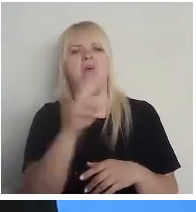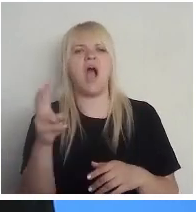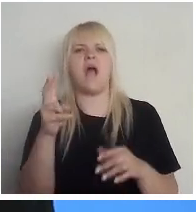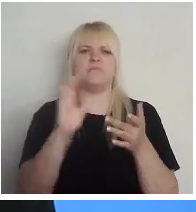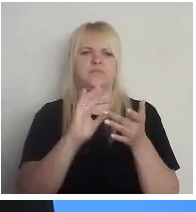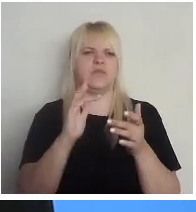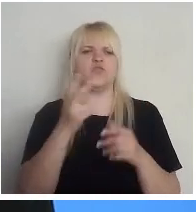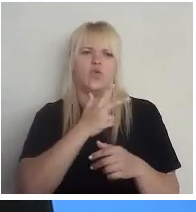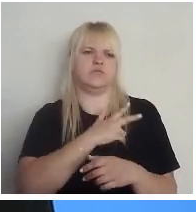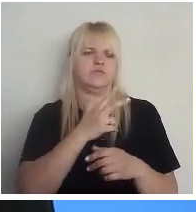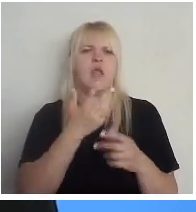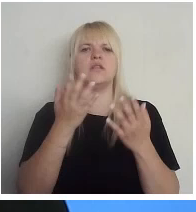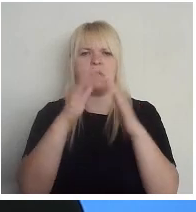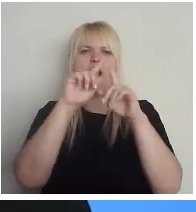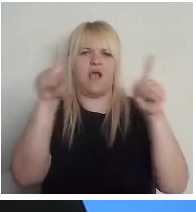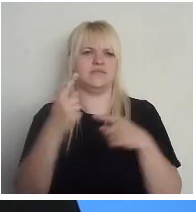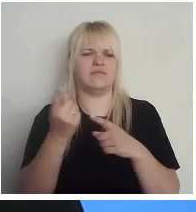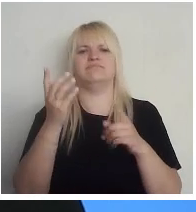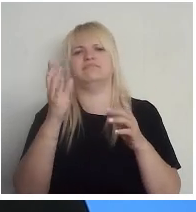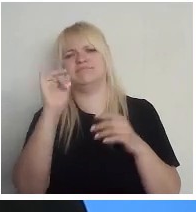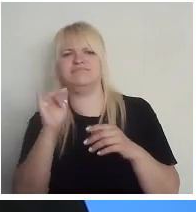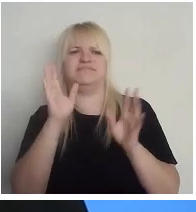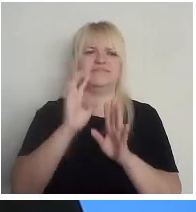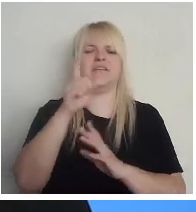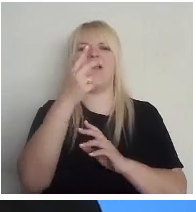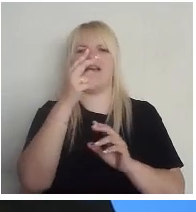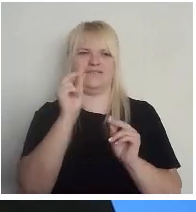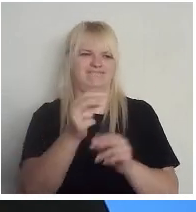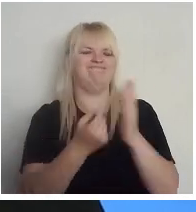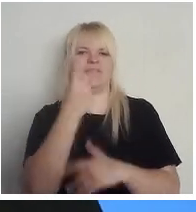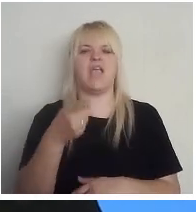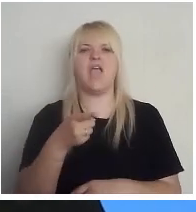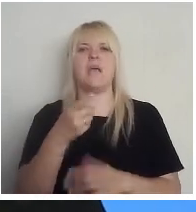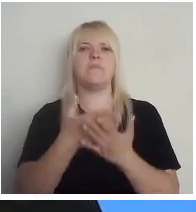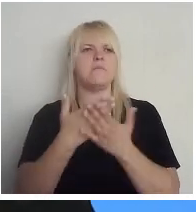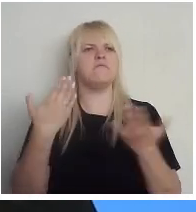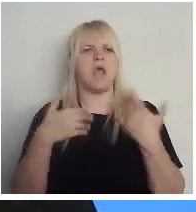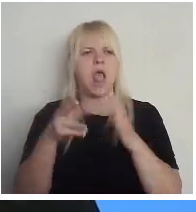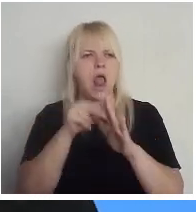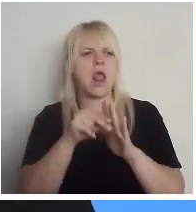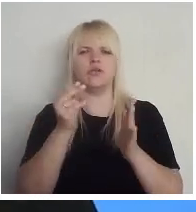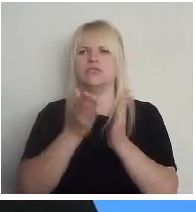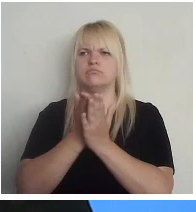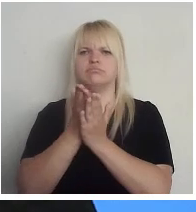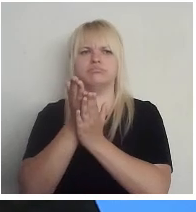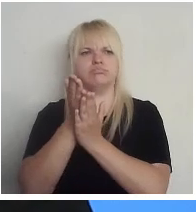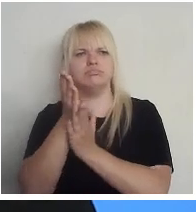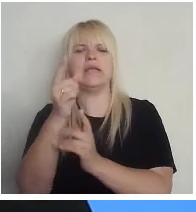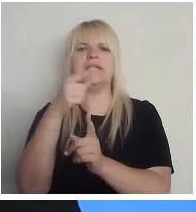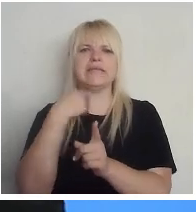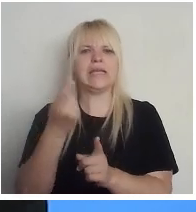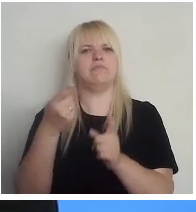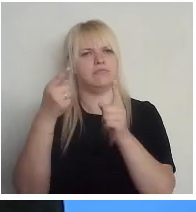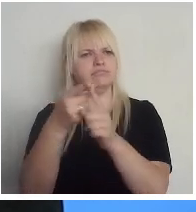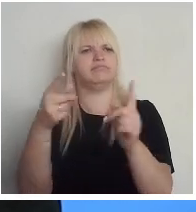kļūst aizvien mazāk ticama. Tāpēc, ja man jautā, kur ir virzās vēlēšanas un kur es gribētu, lai viņi svirzītos ne tikai Latvijā, bet